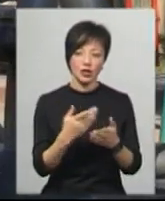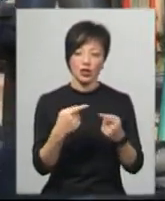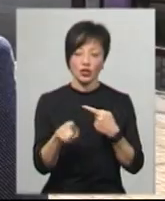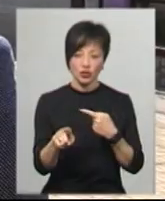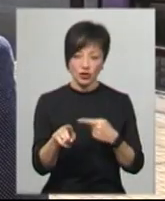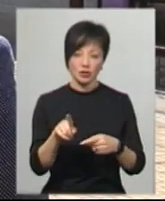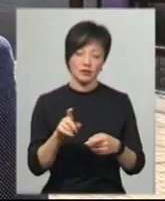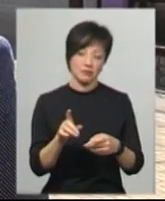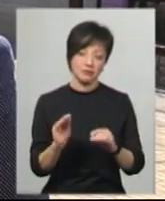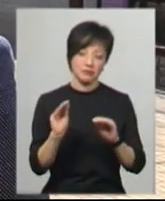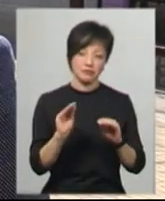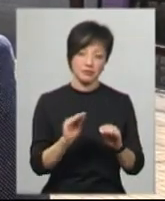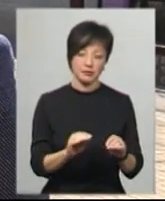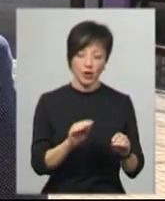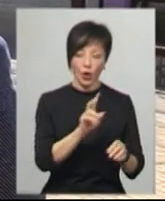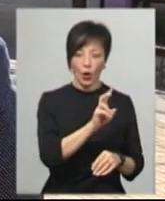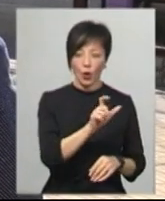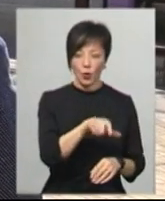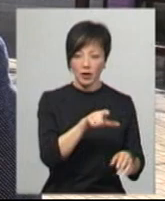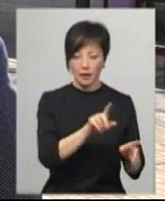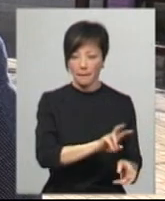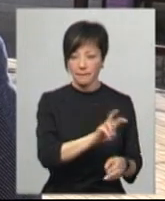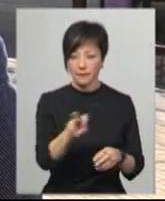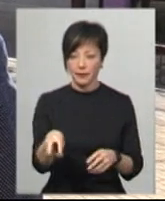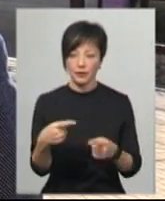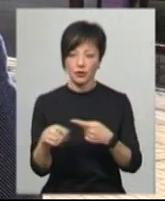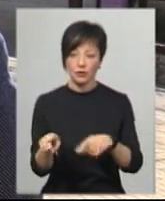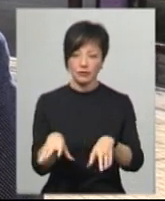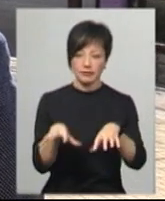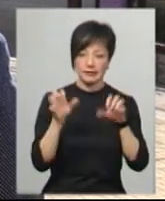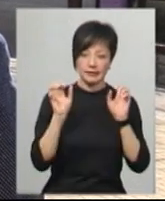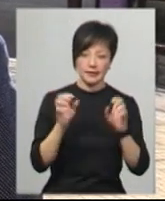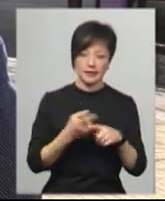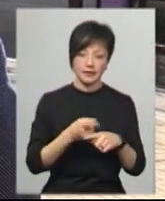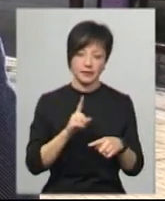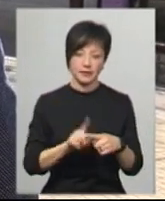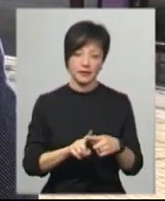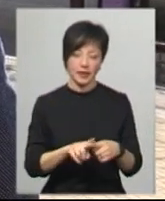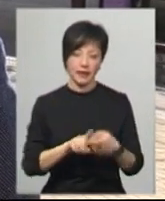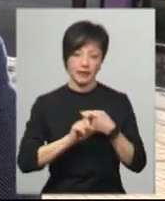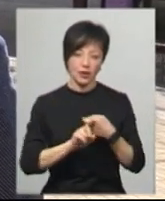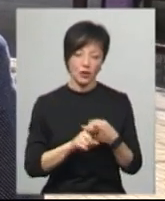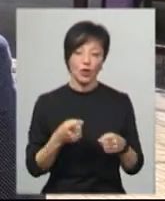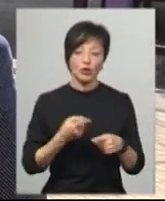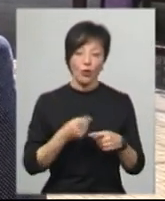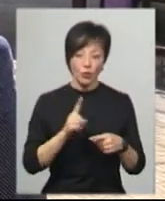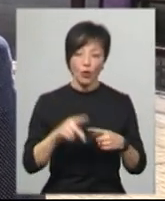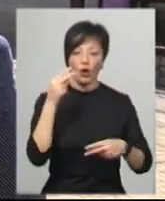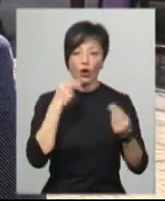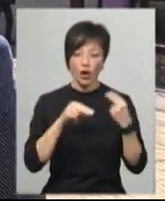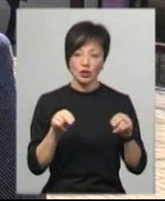вірус, і після неї прийшла інша дитина, людина заразилася. Тому краще